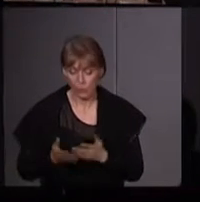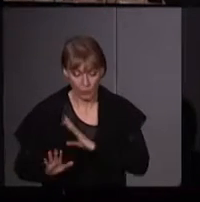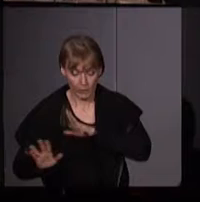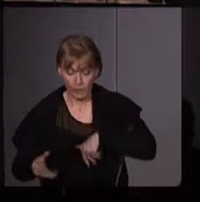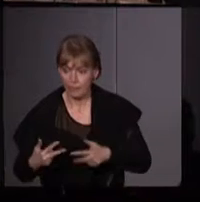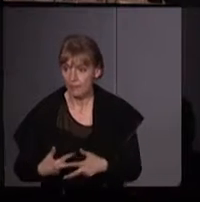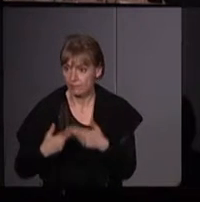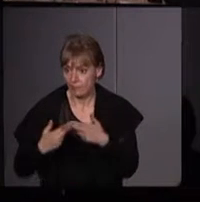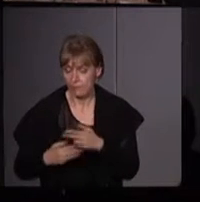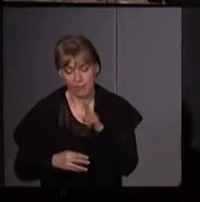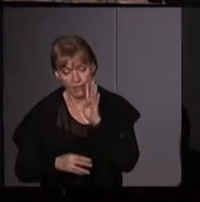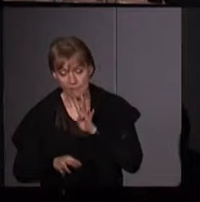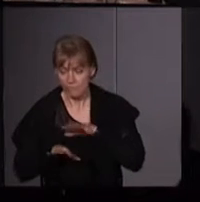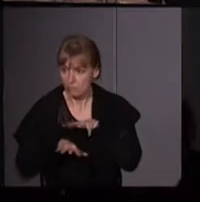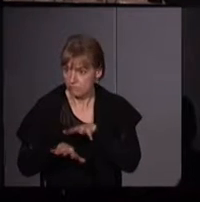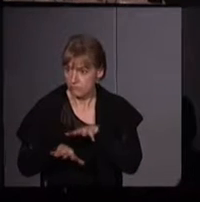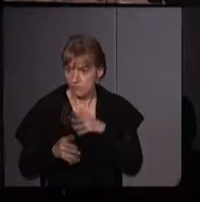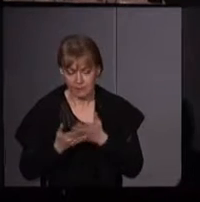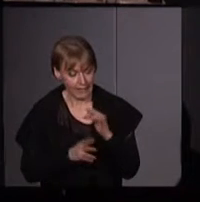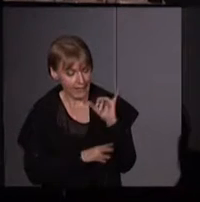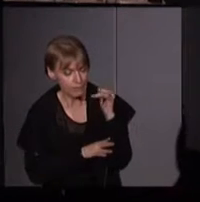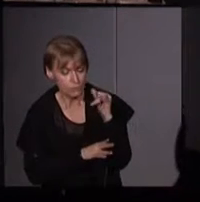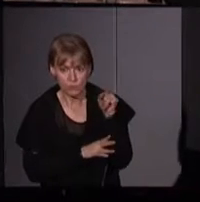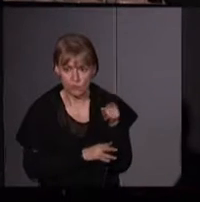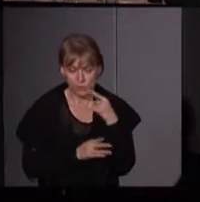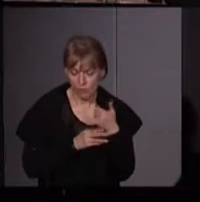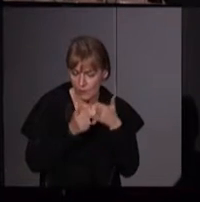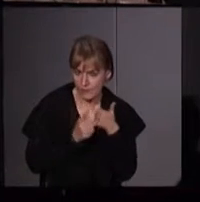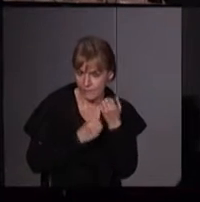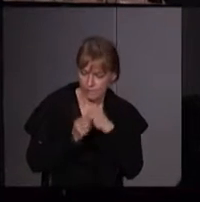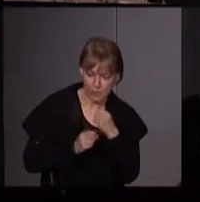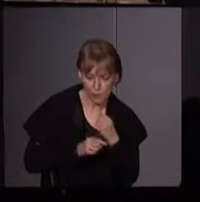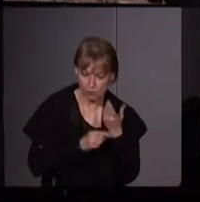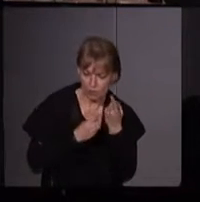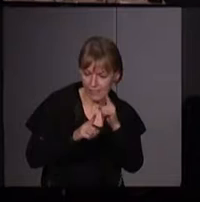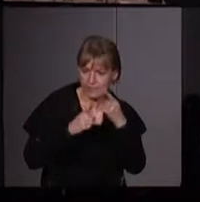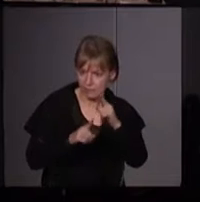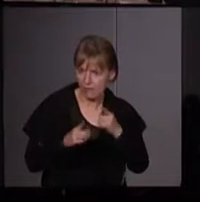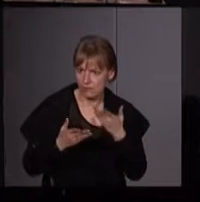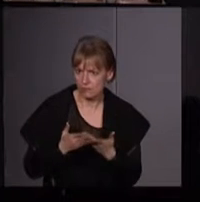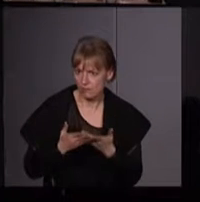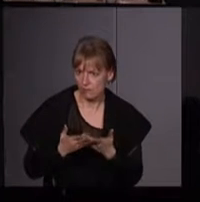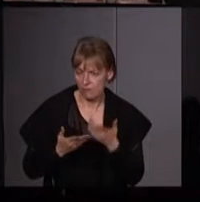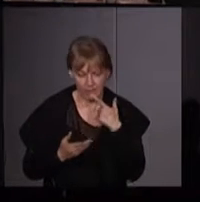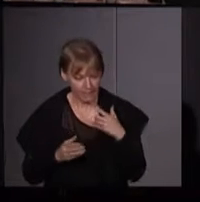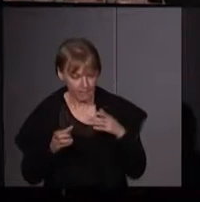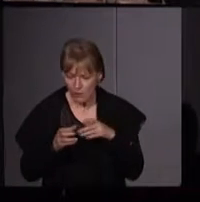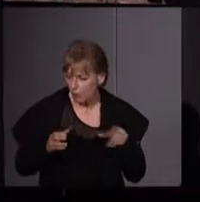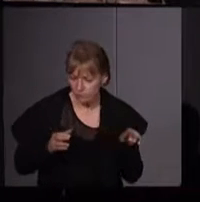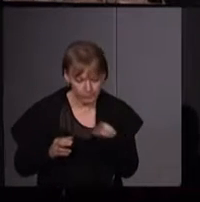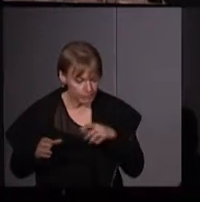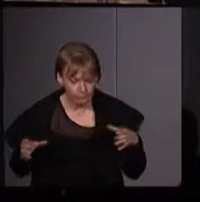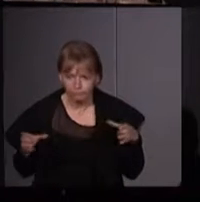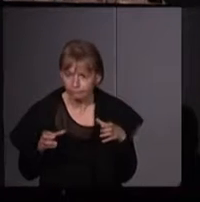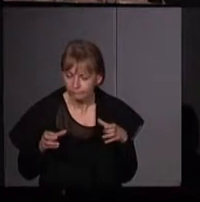dernière étape. Les femmes sortent la poupée du défi ou de la résistance, de Fines, et avec leur groupe d'affinités, elles